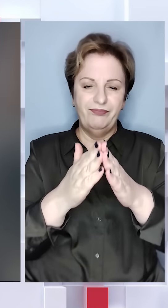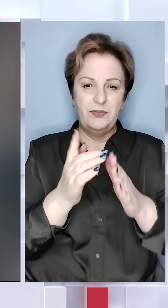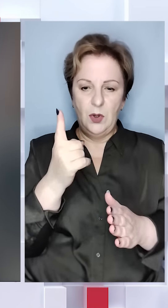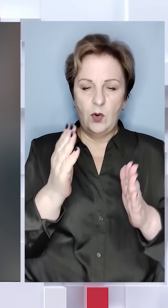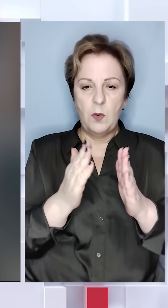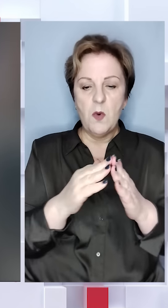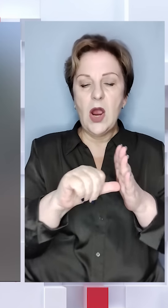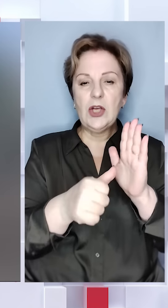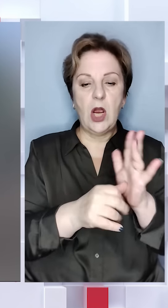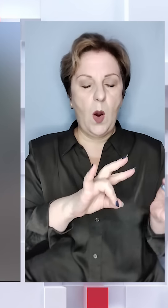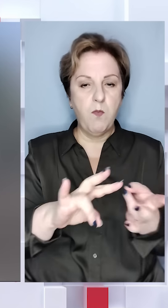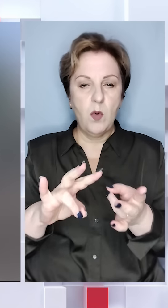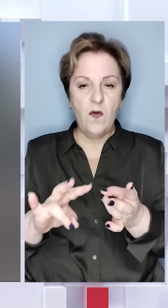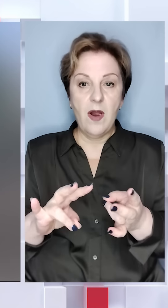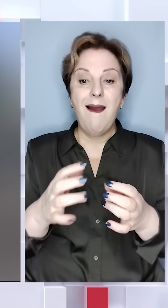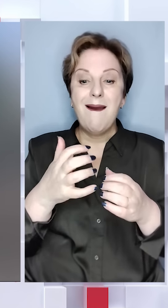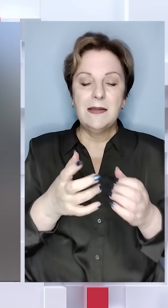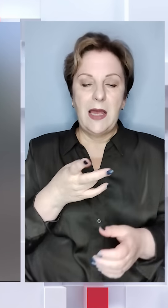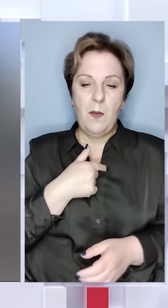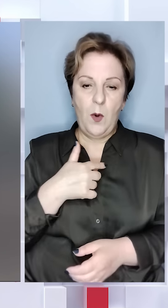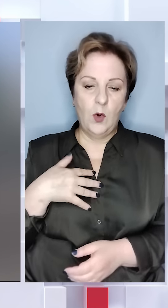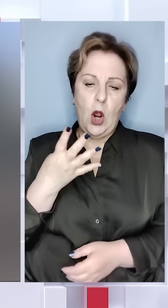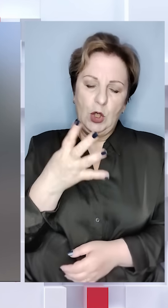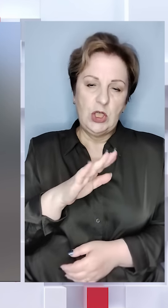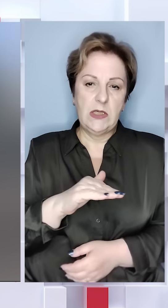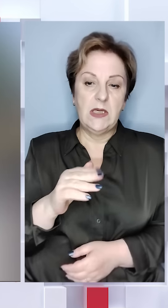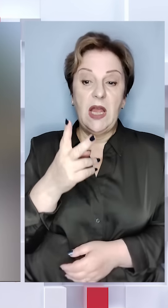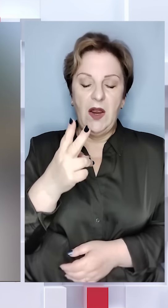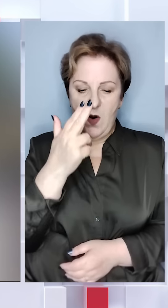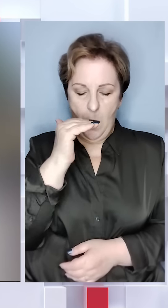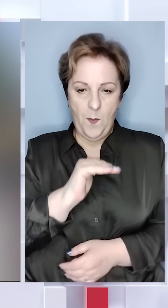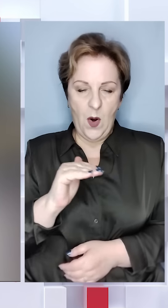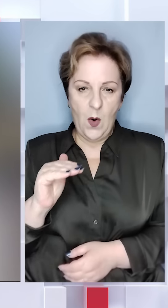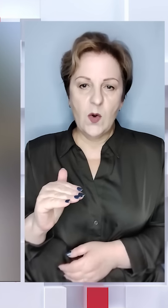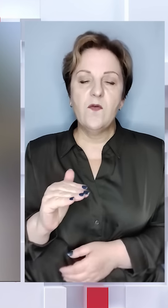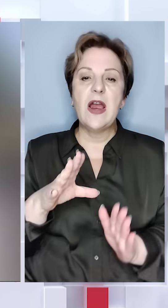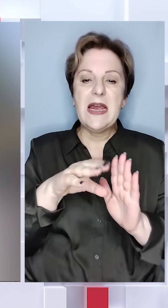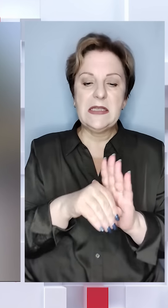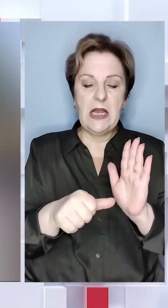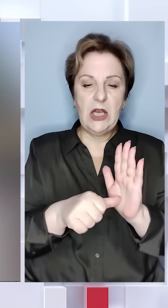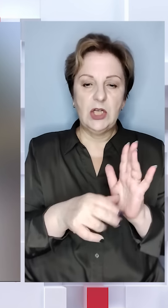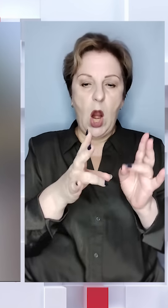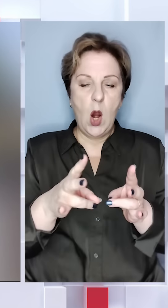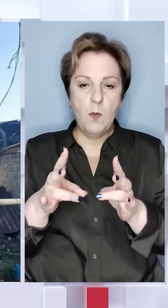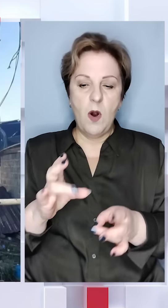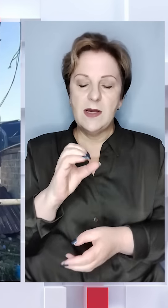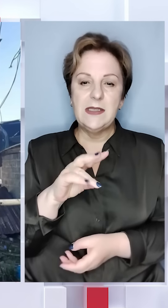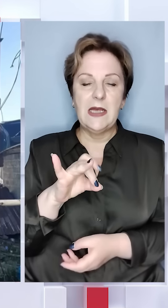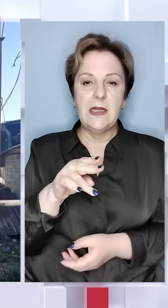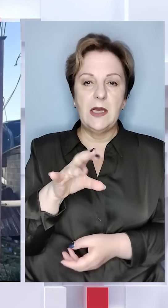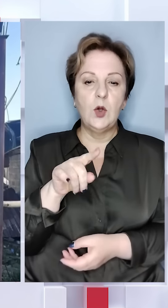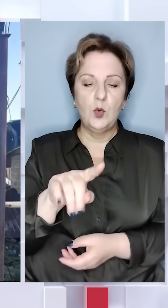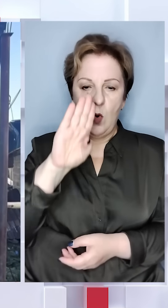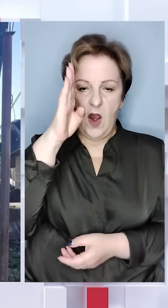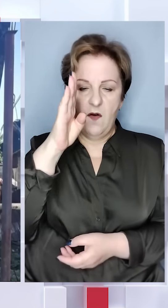будинок і 16. Пошкодили серед поранених чотири дитини. Двоє підлітків серед шести потерпілих і в Селидовому.